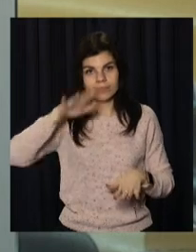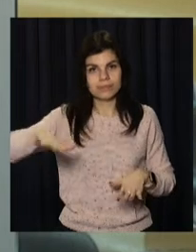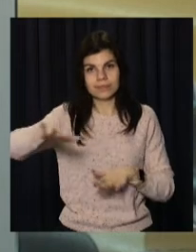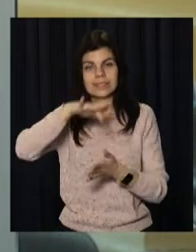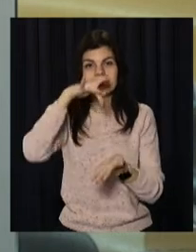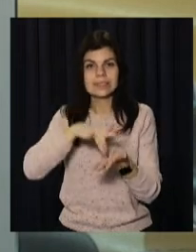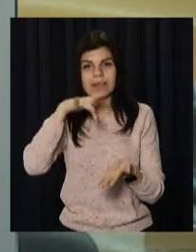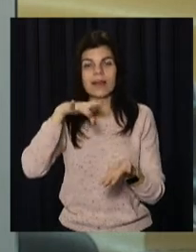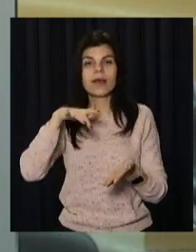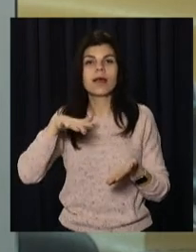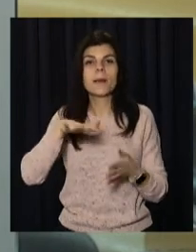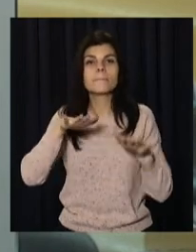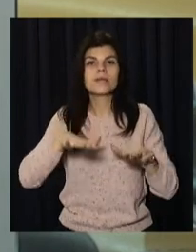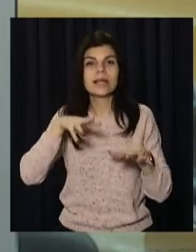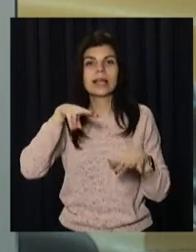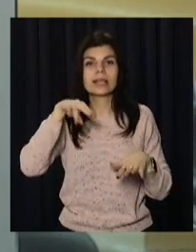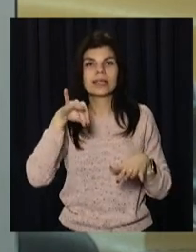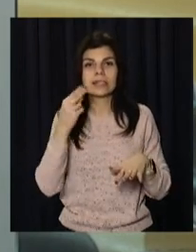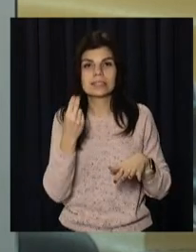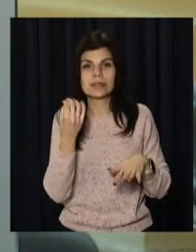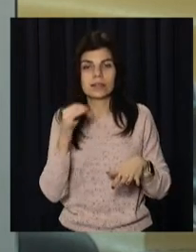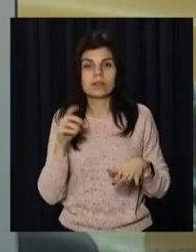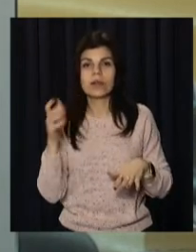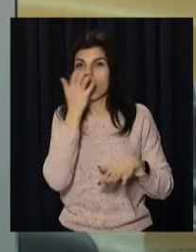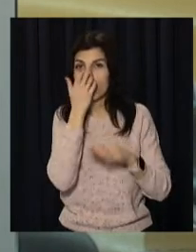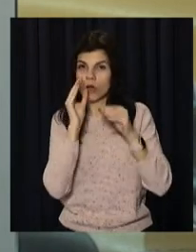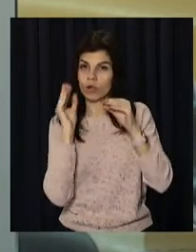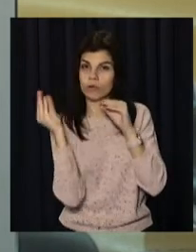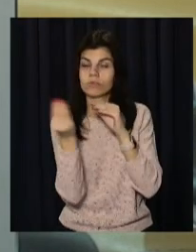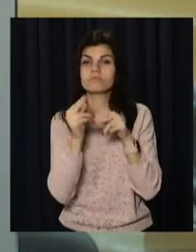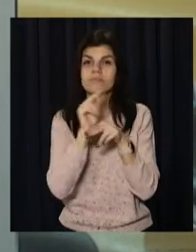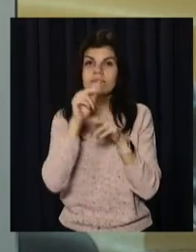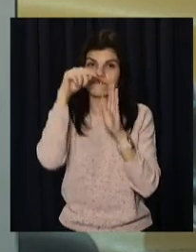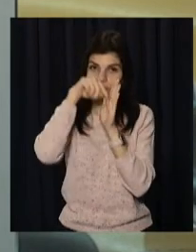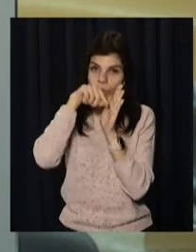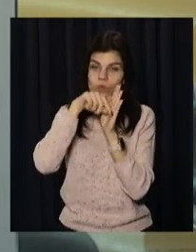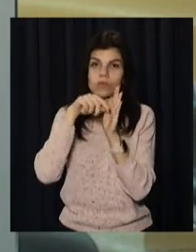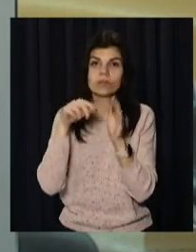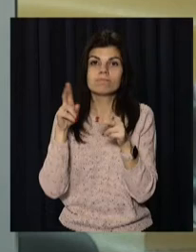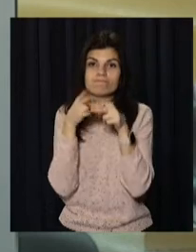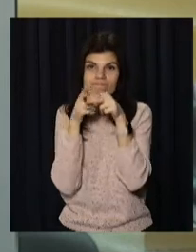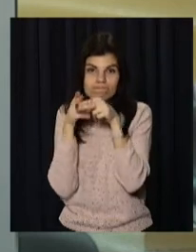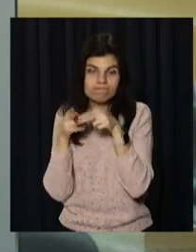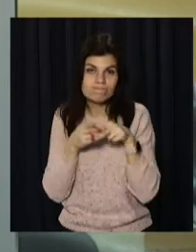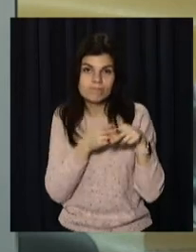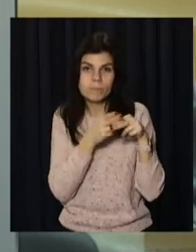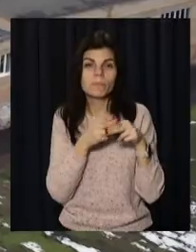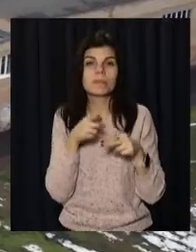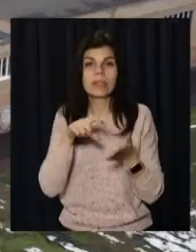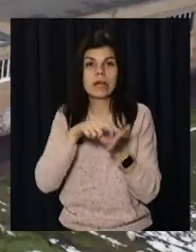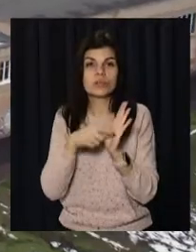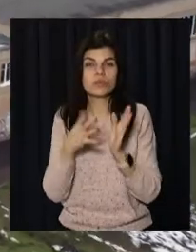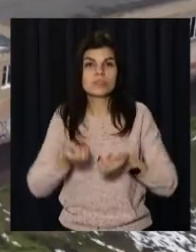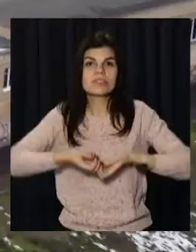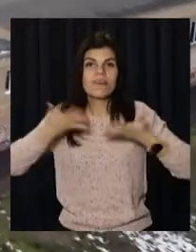Центральний міський ліцей. Підрядники відреставрують та утеплять фасад будівлі, всередні замінять комунікації. Класи будуть